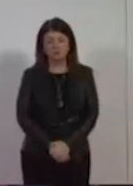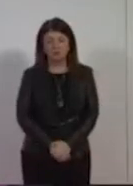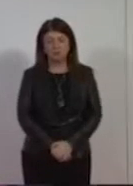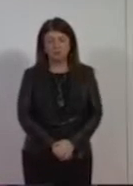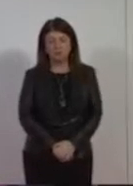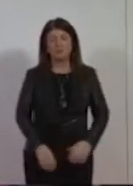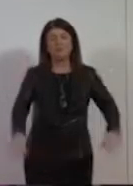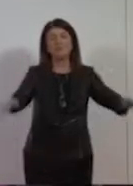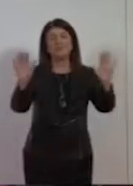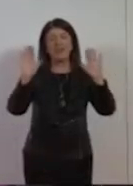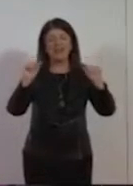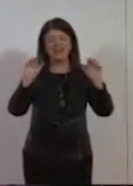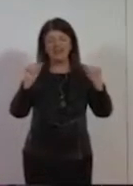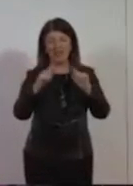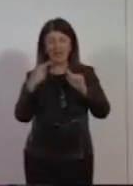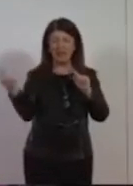Ciao a tutti,